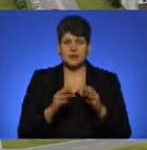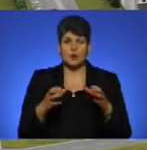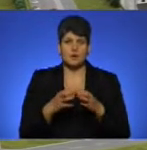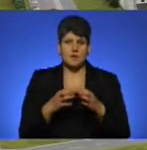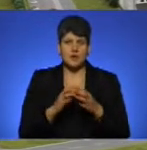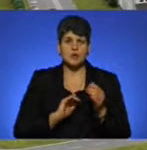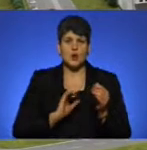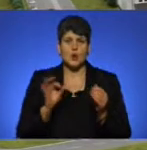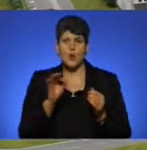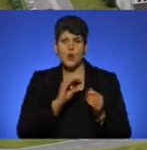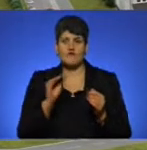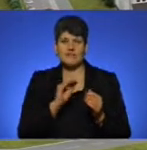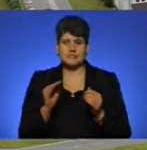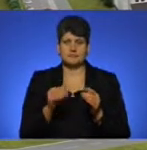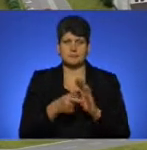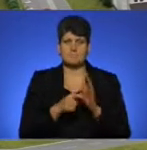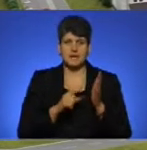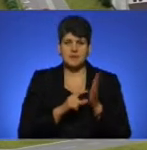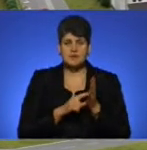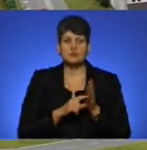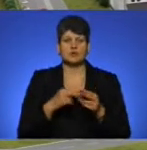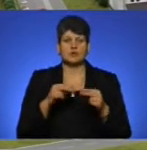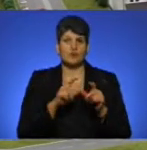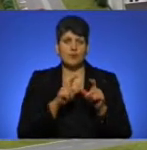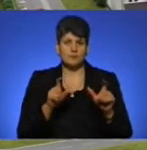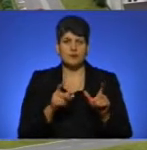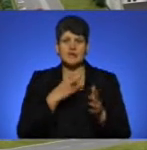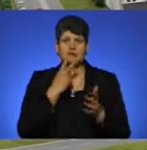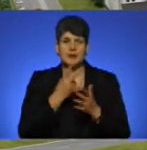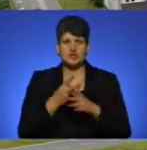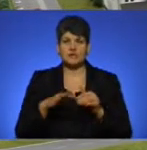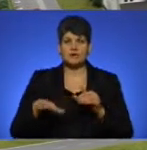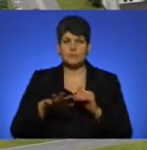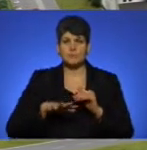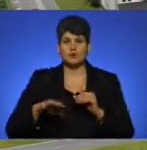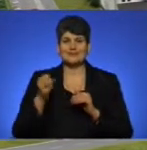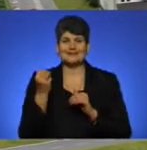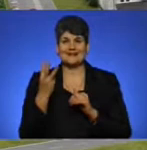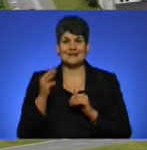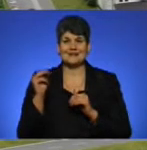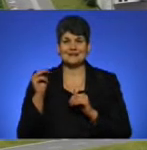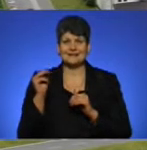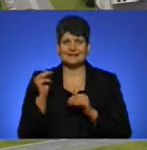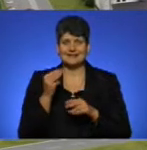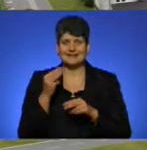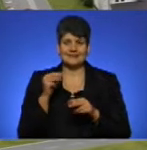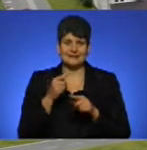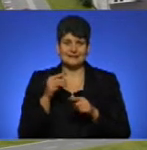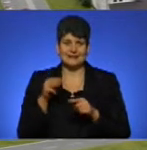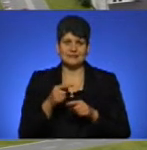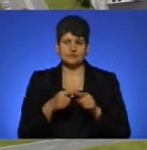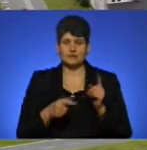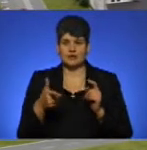приміщеннями та торгово-виставковим комплексом передбачене на території площою 13,5 гектарів. Загальна площа